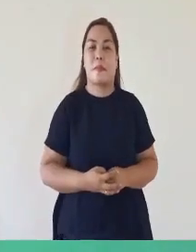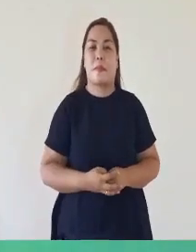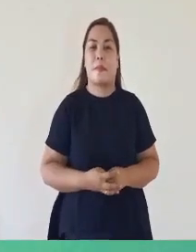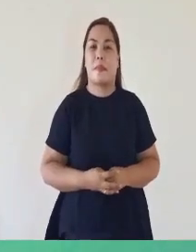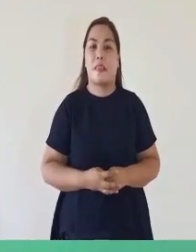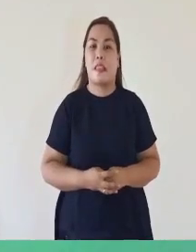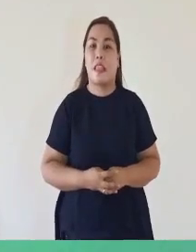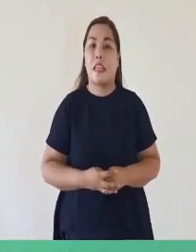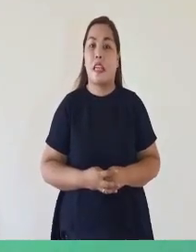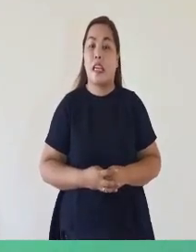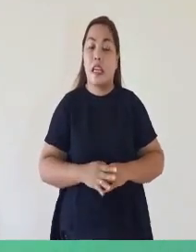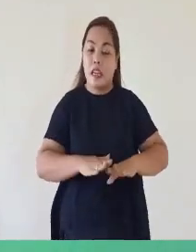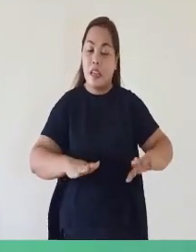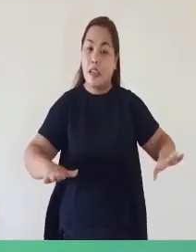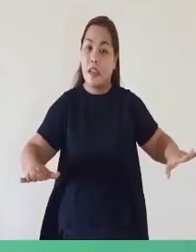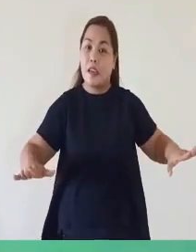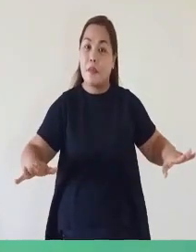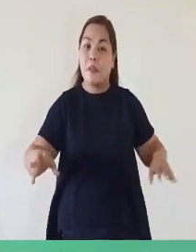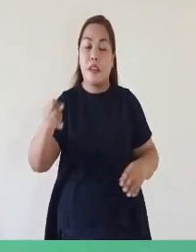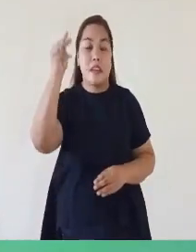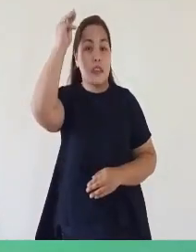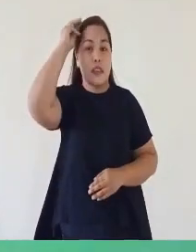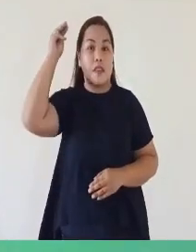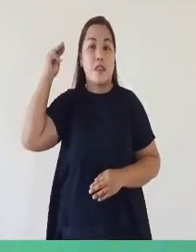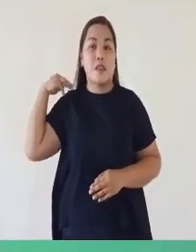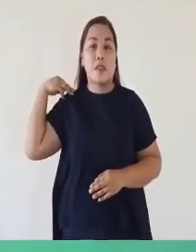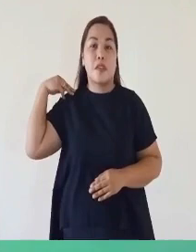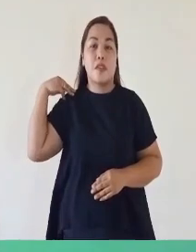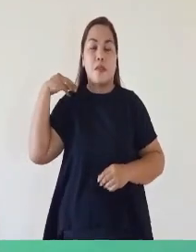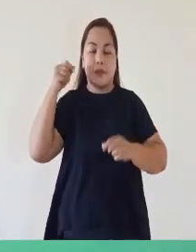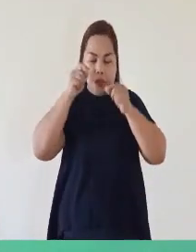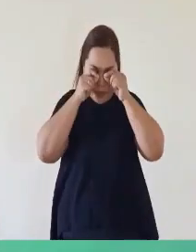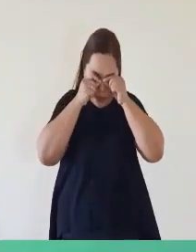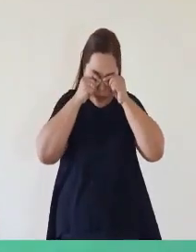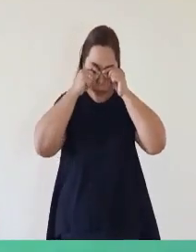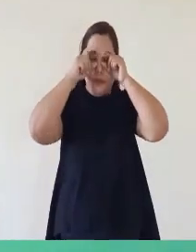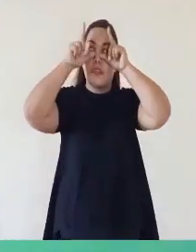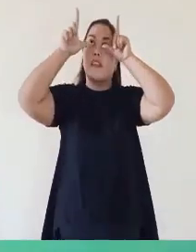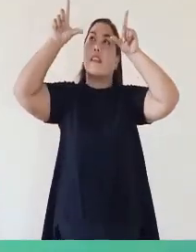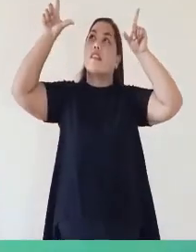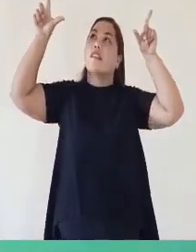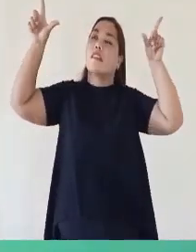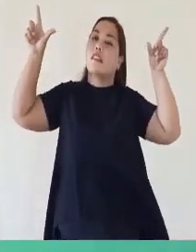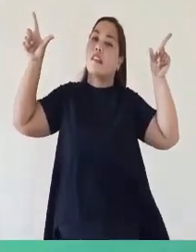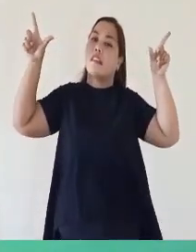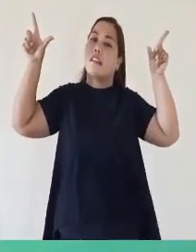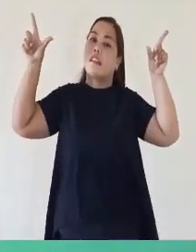Ang batang si Maya Tuwing gigising